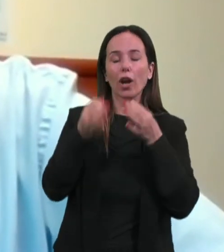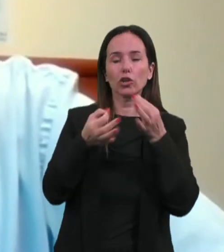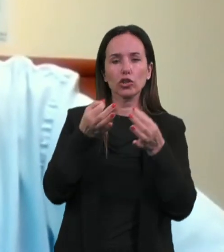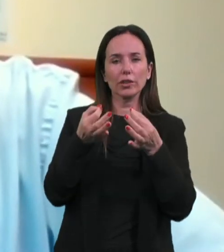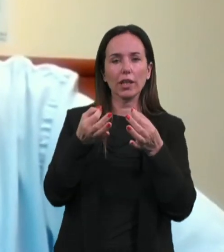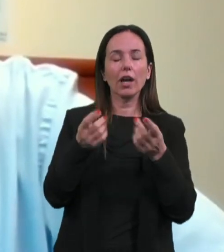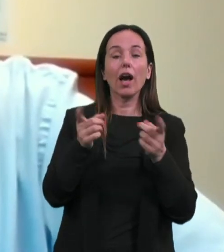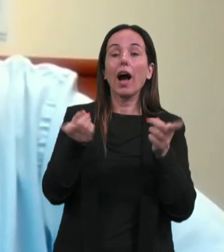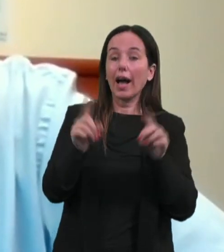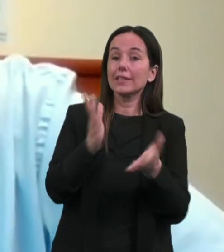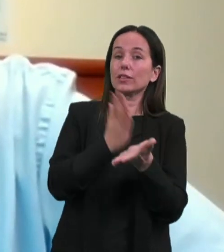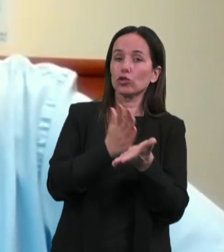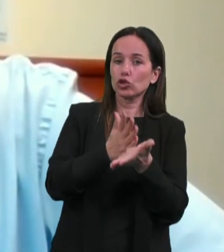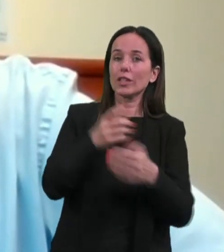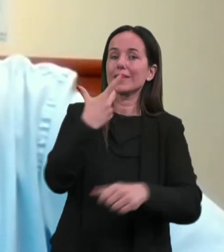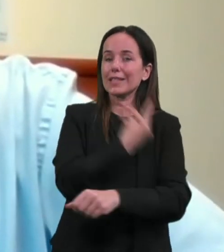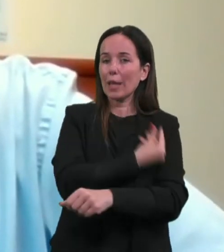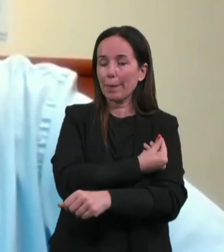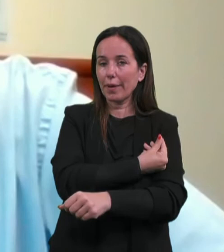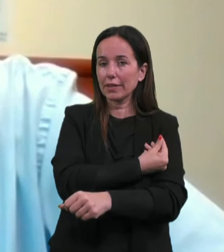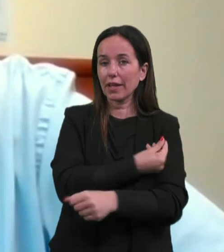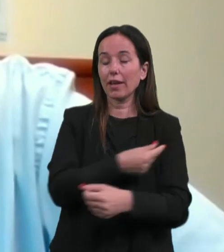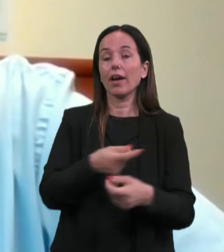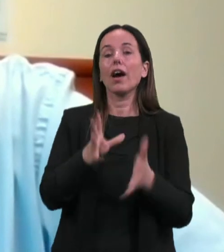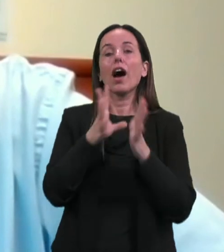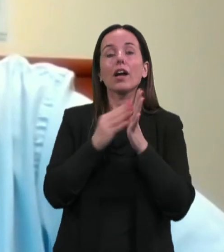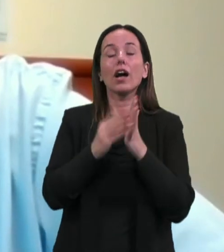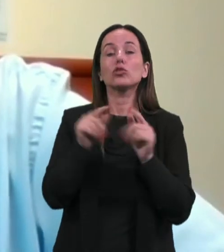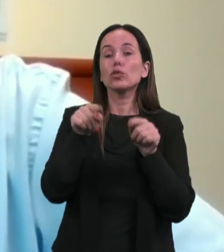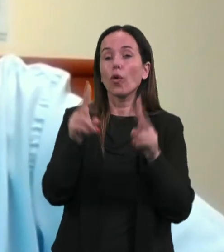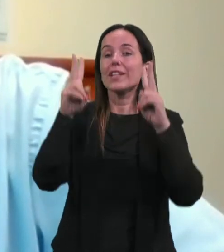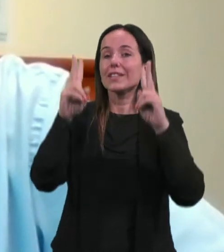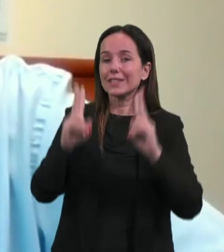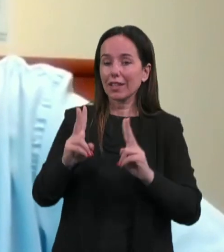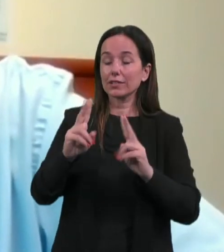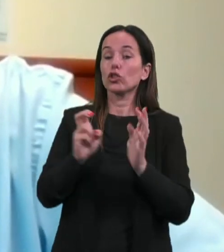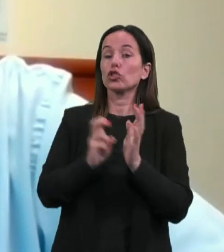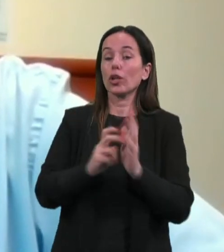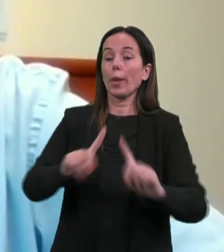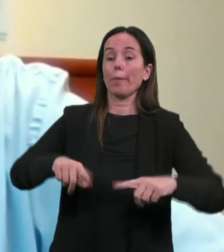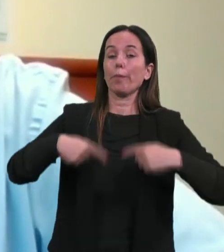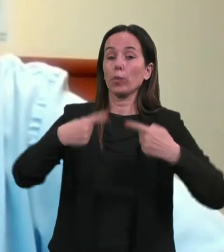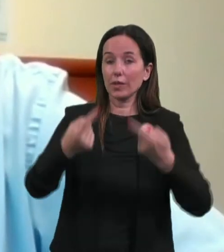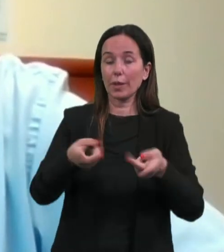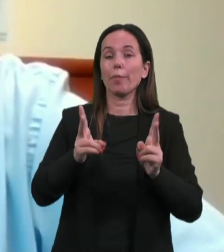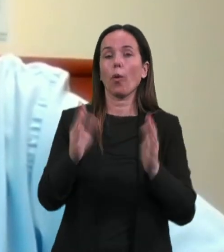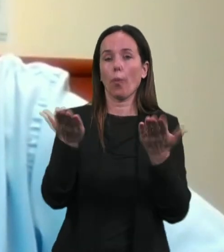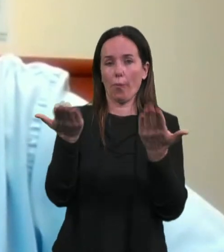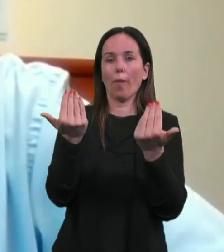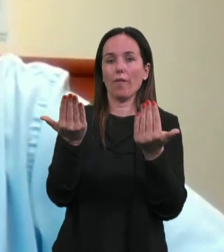Ali si bil že cepljen, ali kakšno je tvoje stanje in šele potem mi njega povabimo